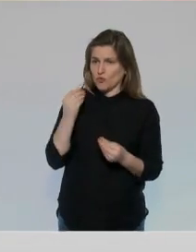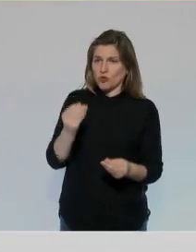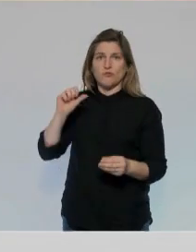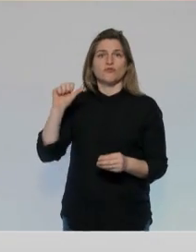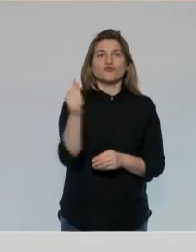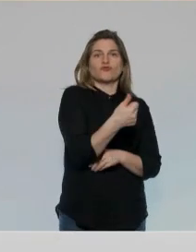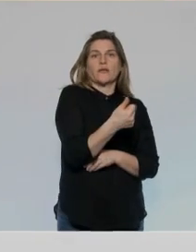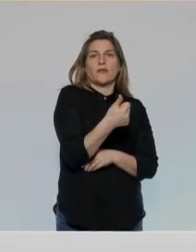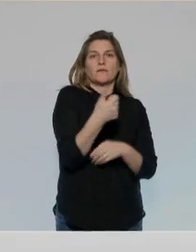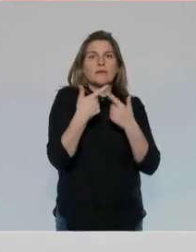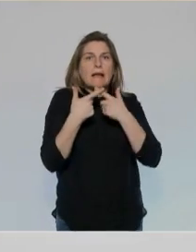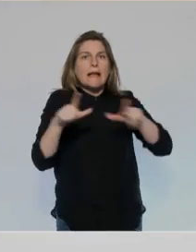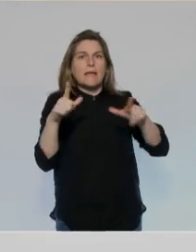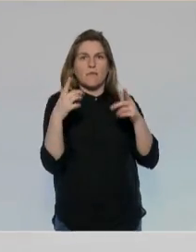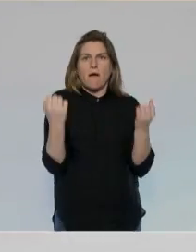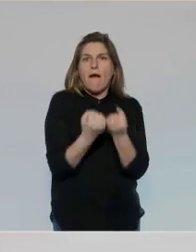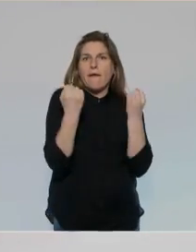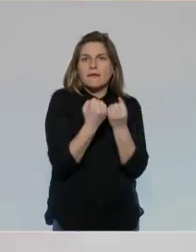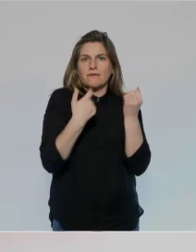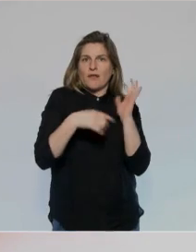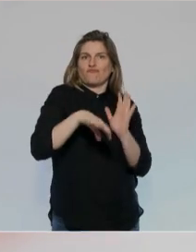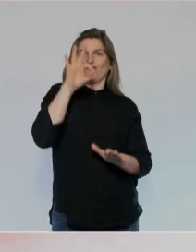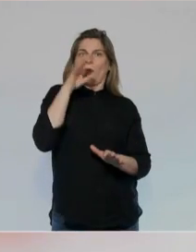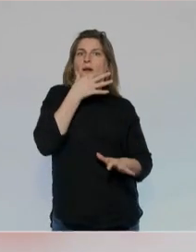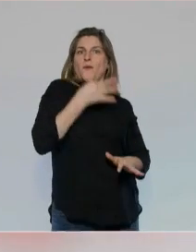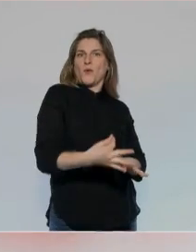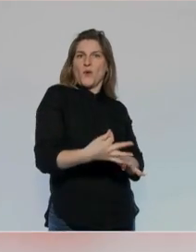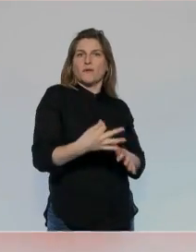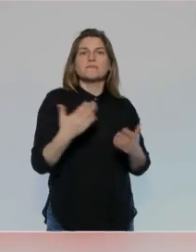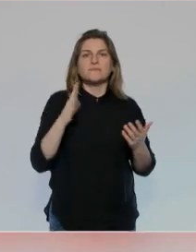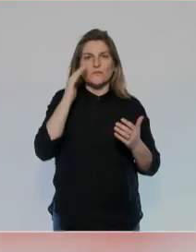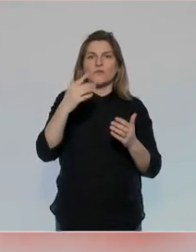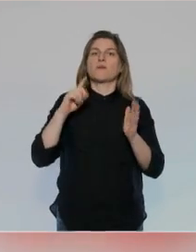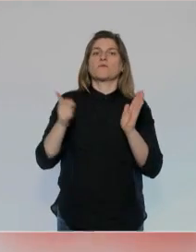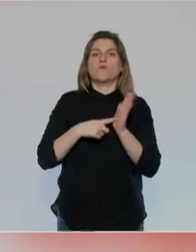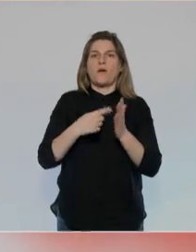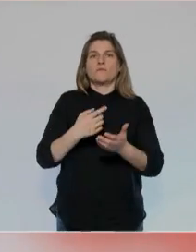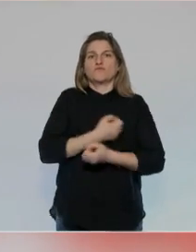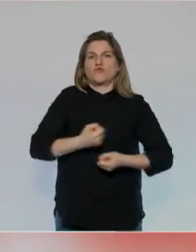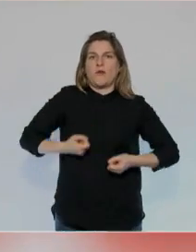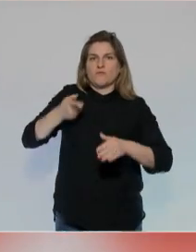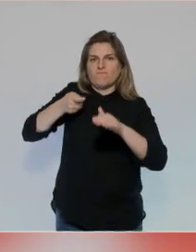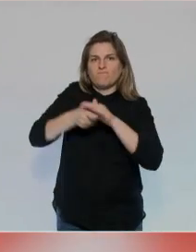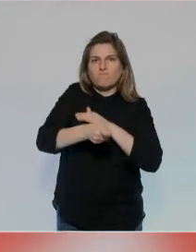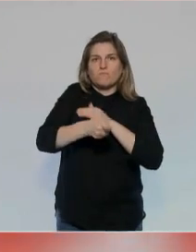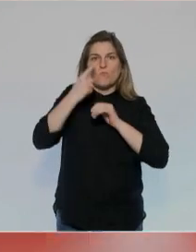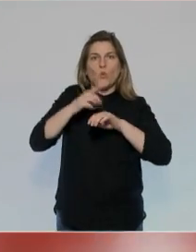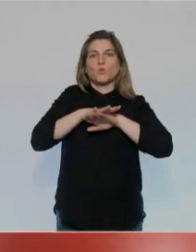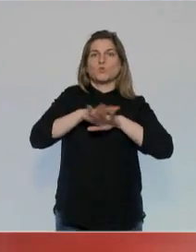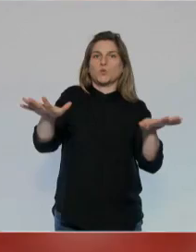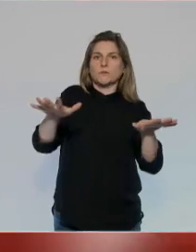chacun la liberté d'avoir une activité qui lui correspond, je propose que le droit aux allocations chômage soit ouvert à tous.